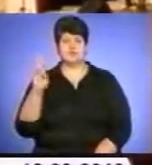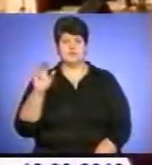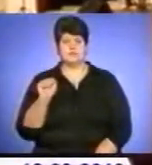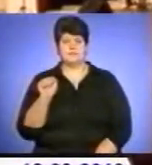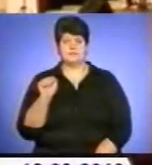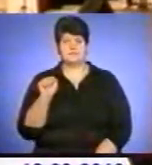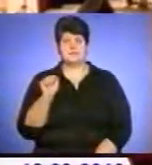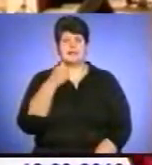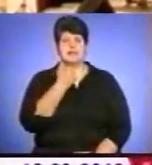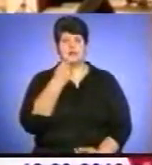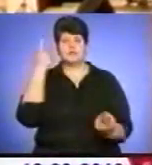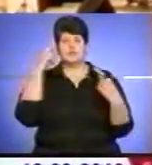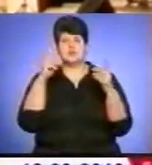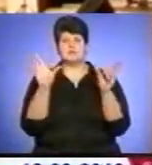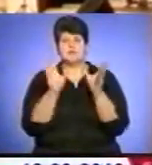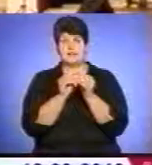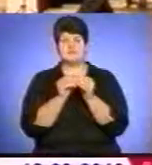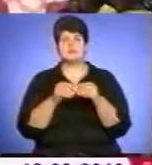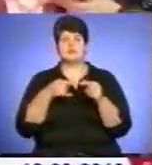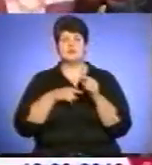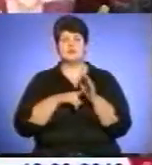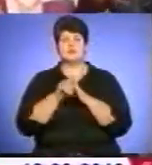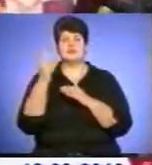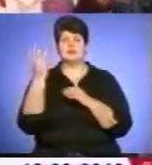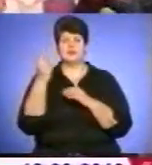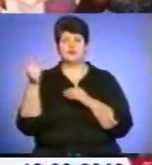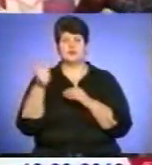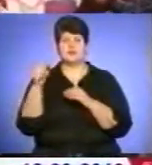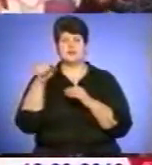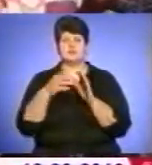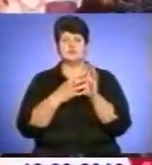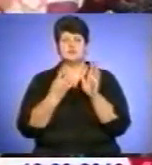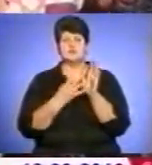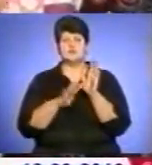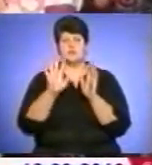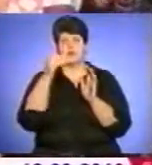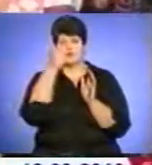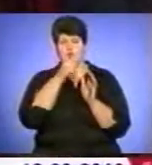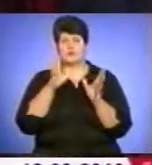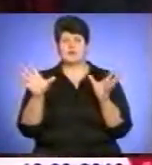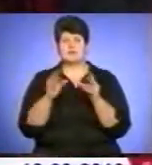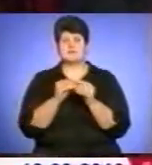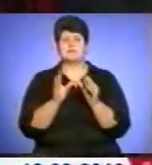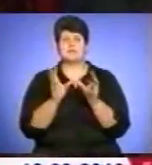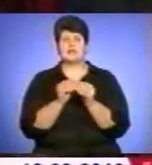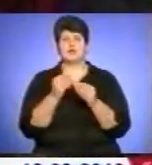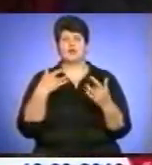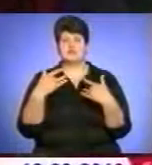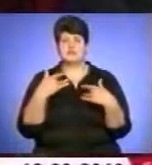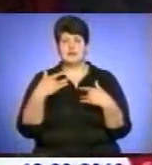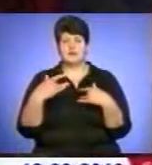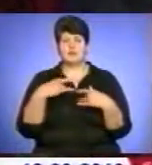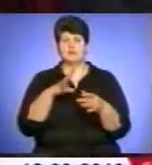Їх творчий тандем зародився 3 грудня 1995 року. З першого спільного концерту знайомство між поетом